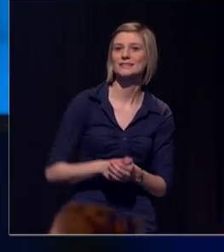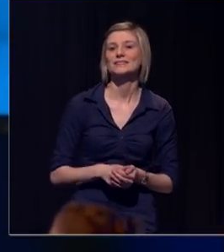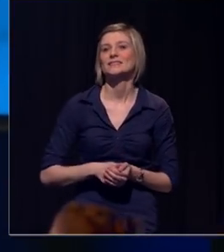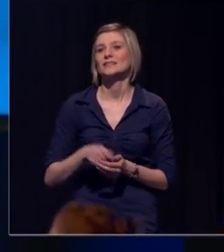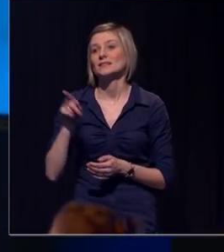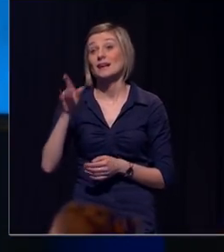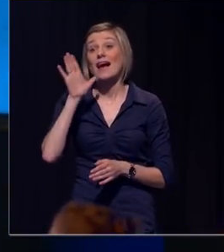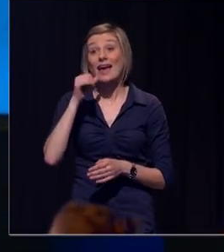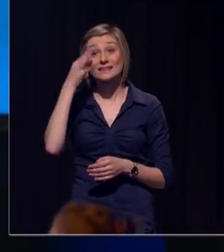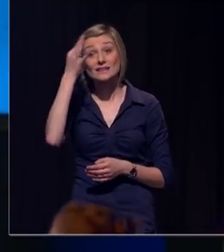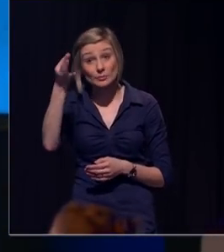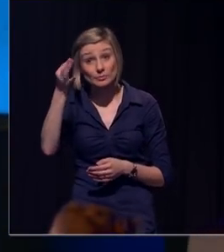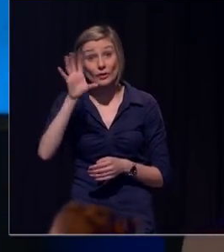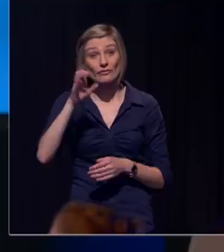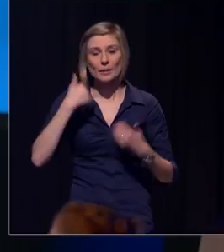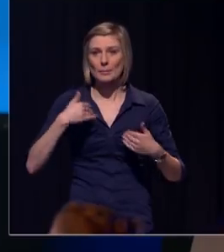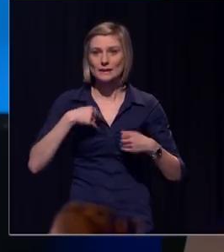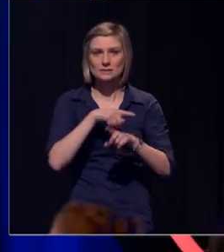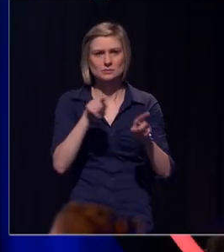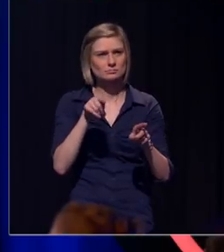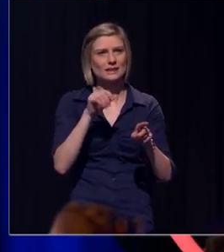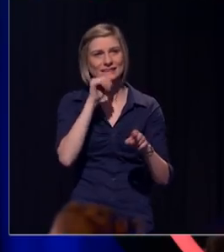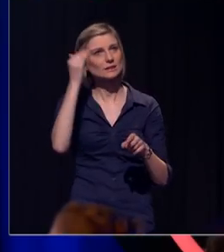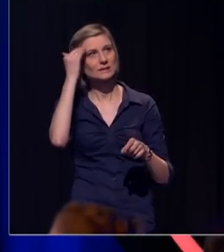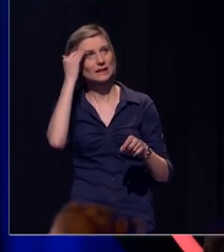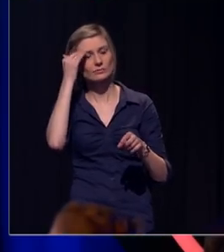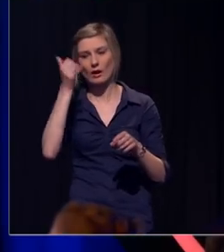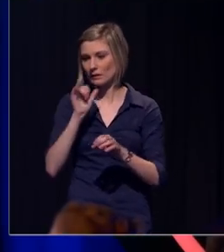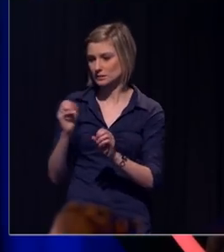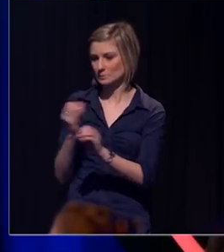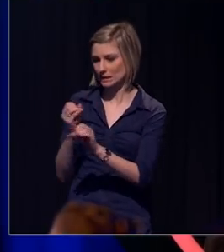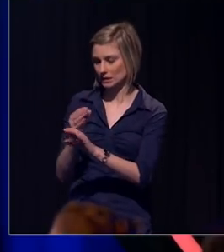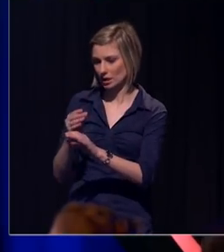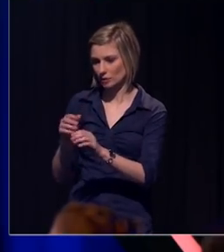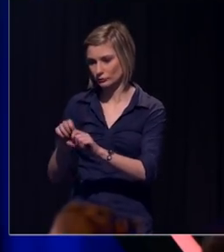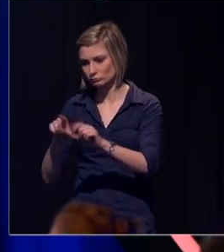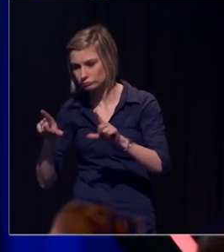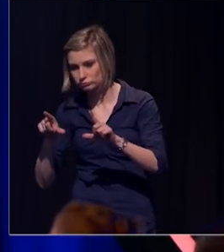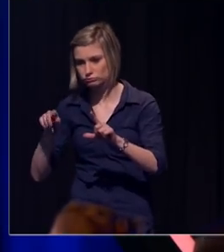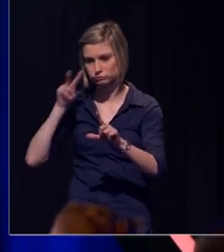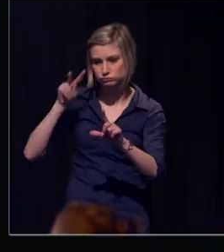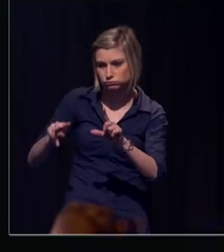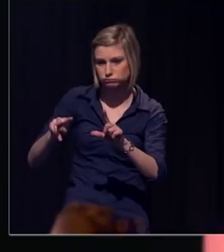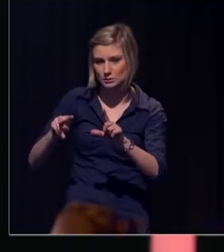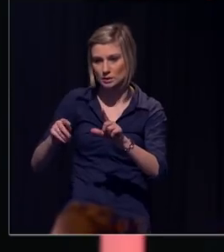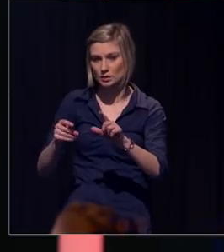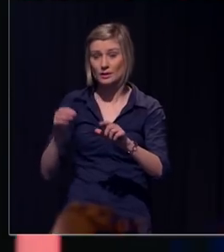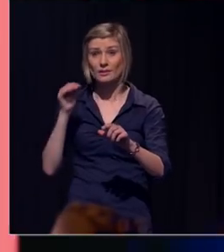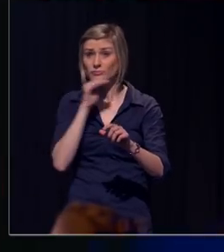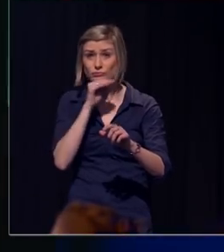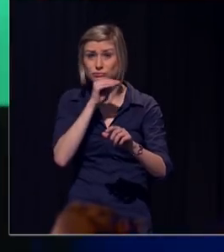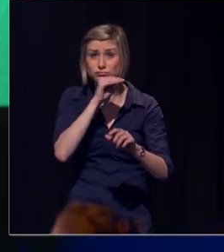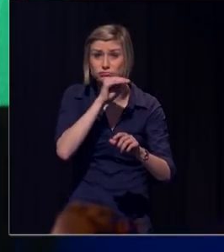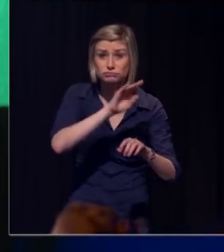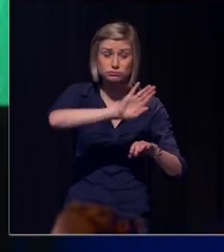mensen beseffen eigenlijk niet dat de tijd zo snel gaat als ze media gebruiken. Ineens is er twee uur voorbij. Je moet ervoor zorgen dat je